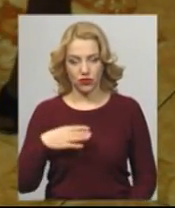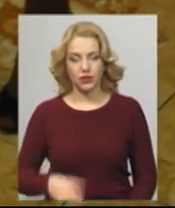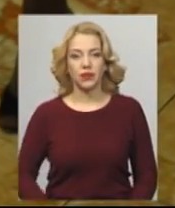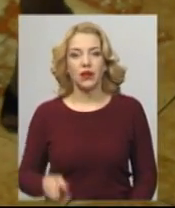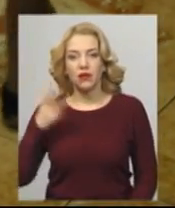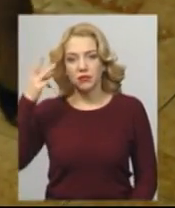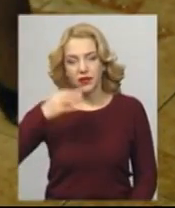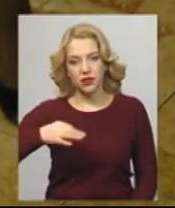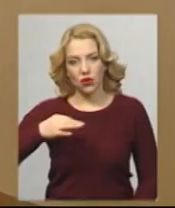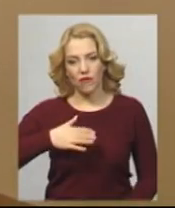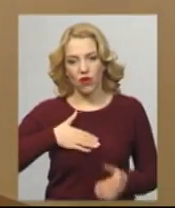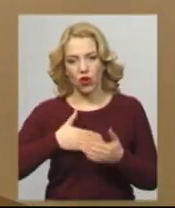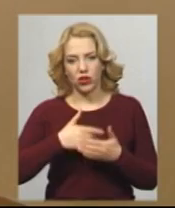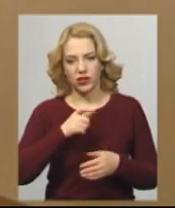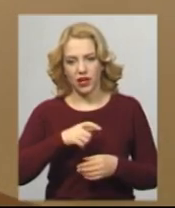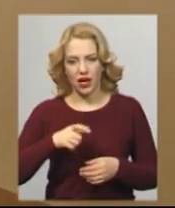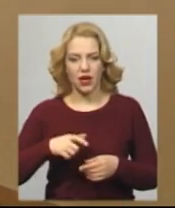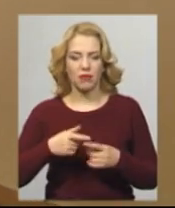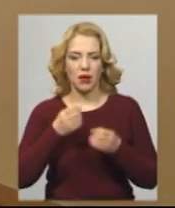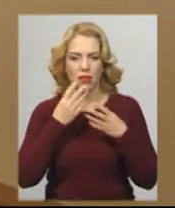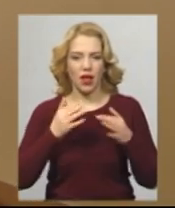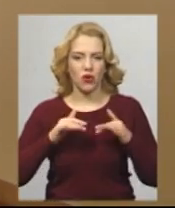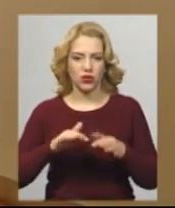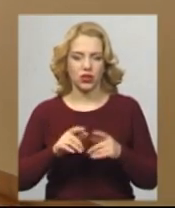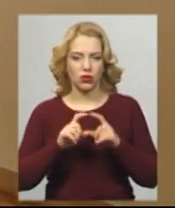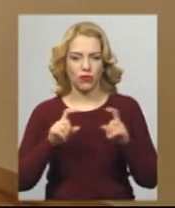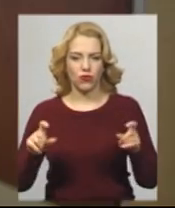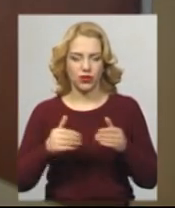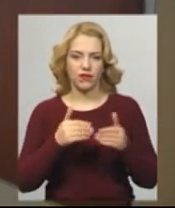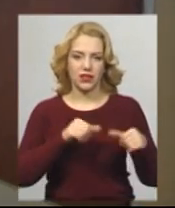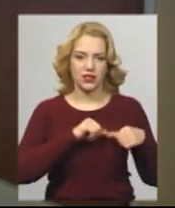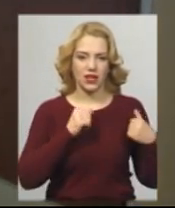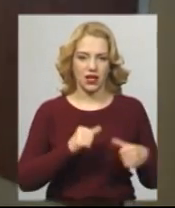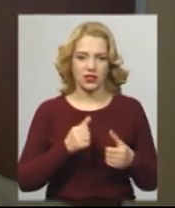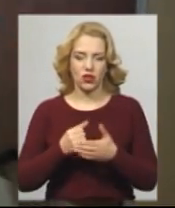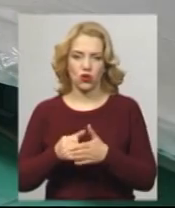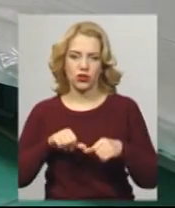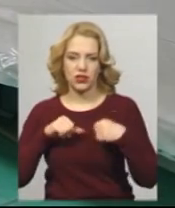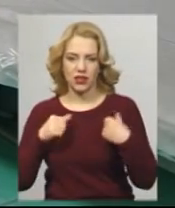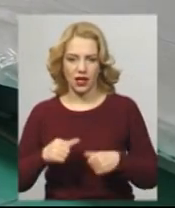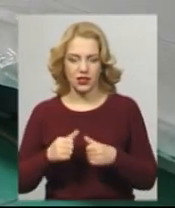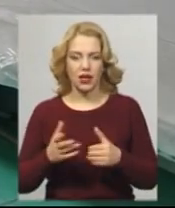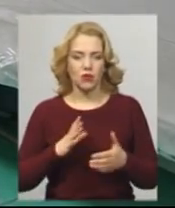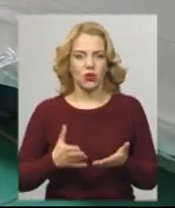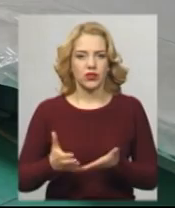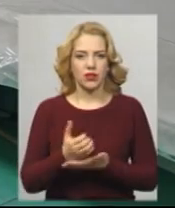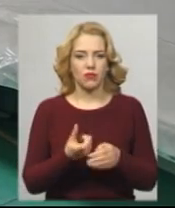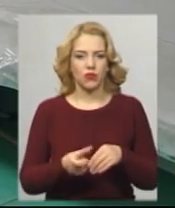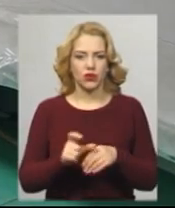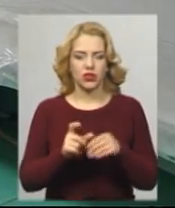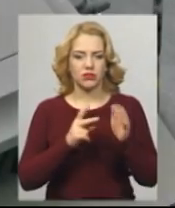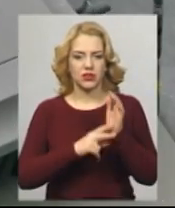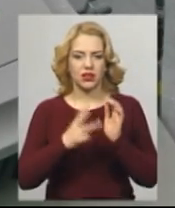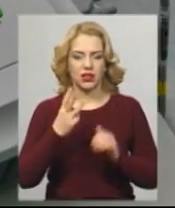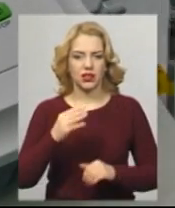області волонтерами благодійного фонду «Серце до серця» у 2019 році було зібрано понад 73 тисячі гривень.